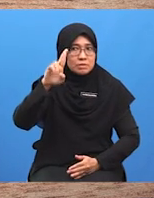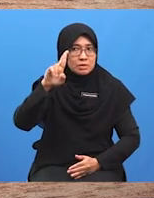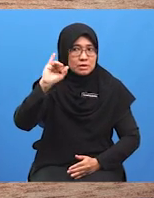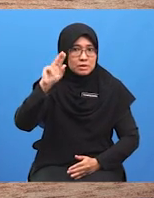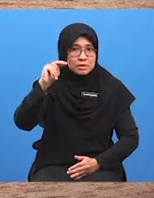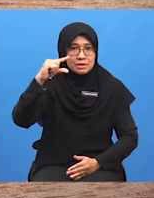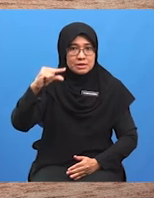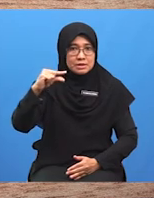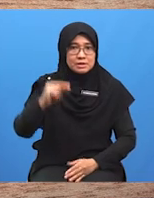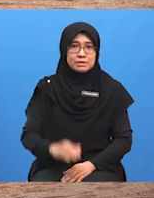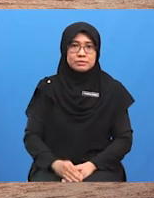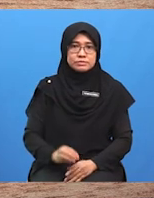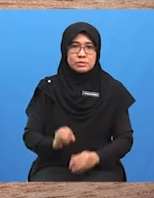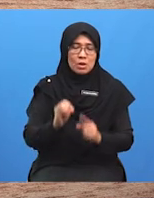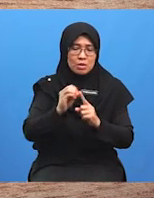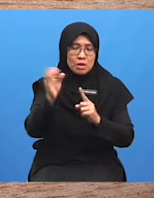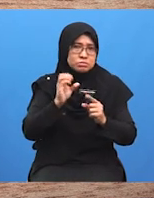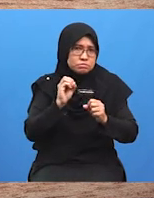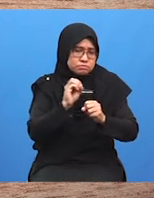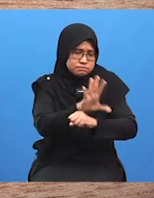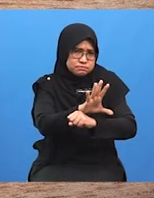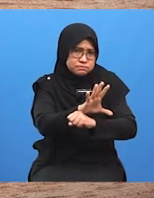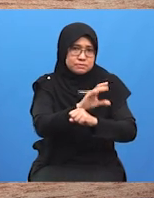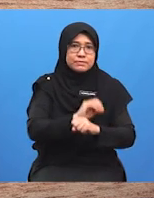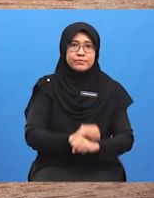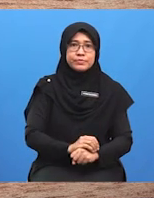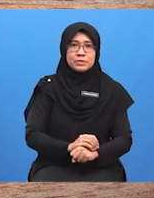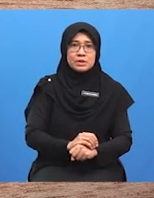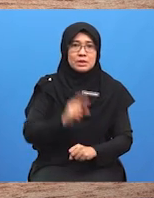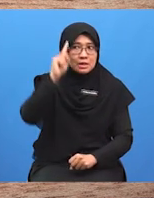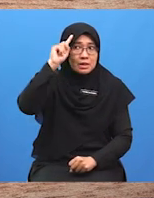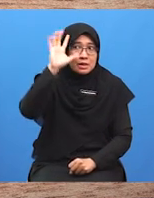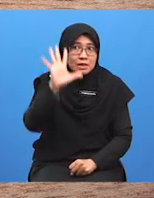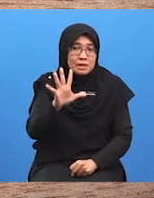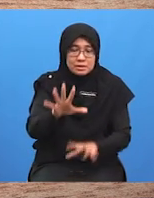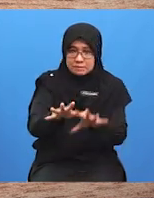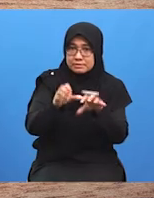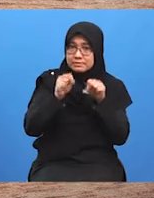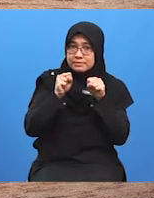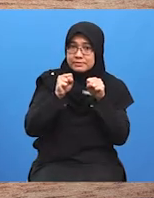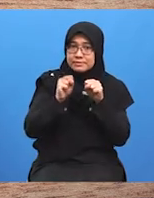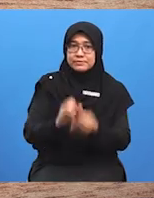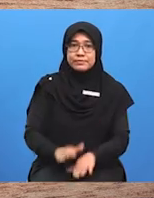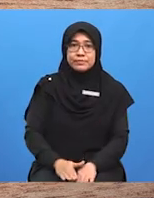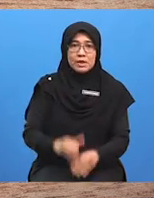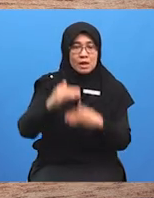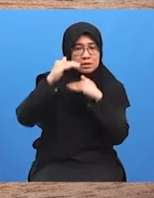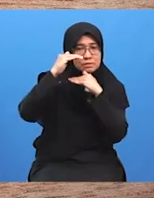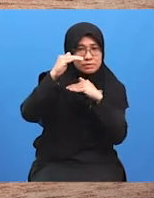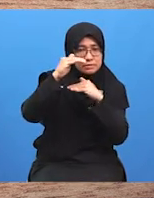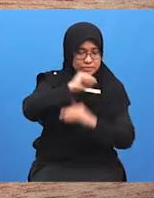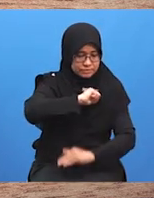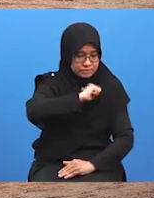Yang kelima, outrageous Yang keenam, apparent betrower Dan yang ketujuh,